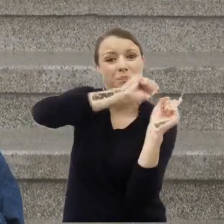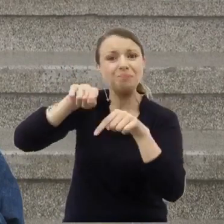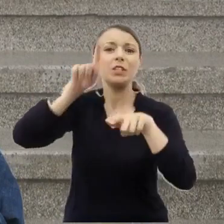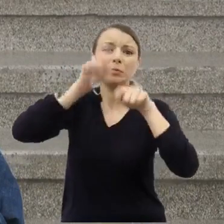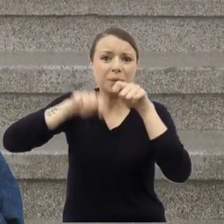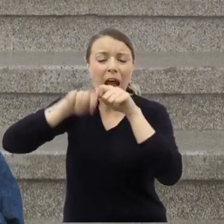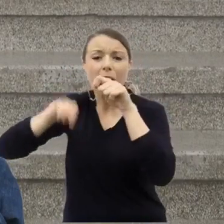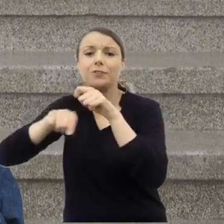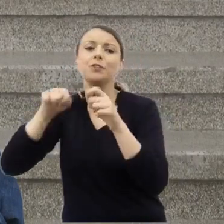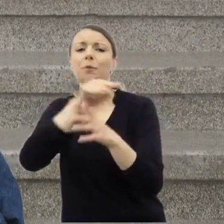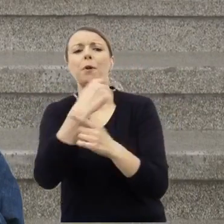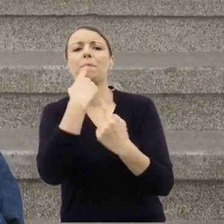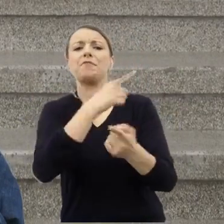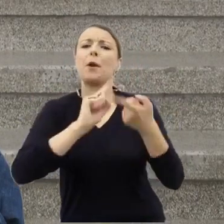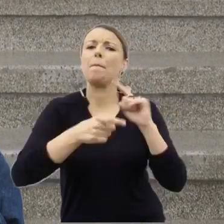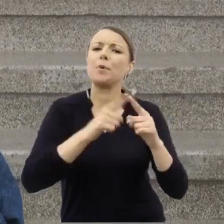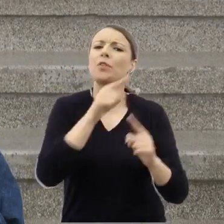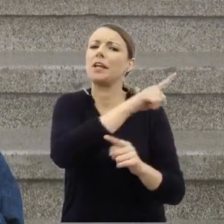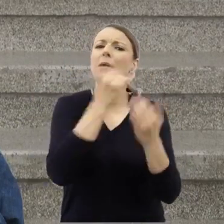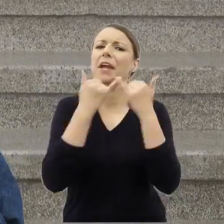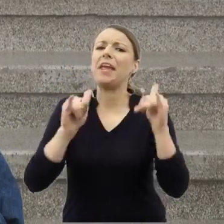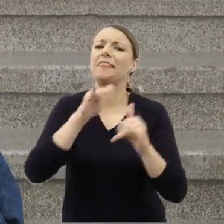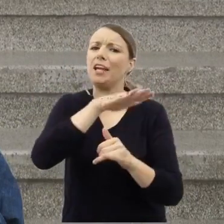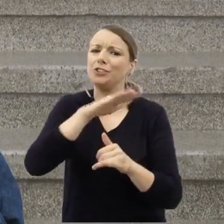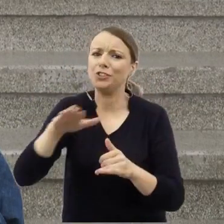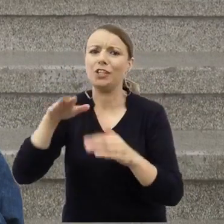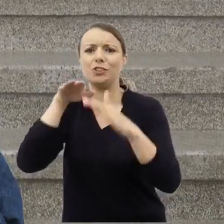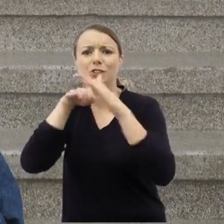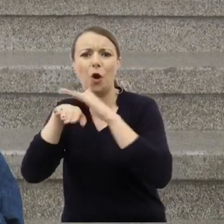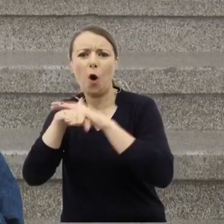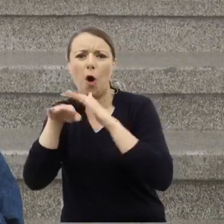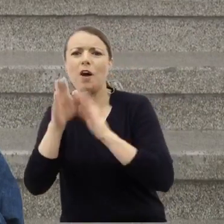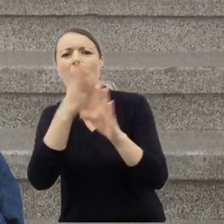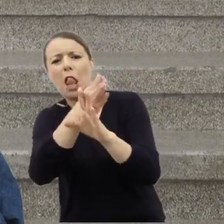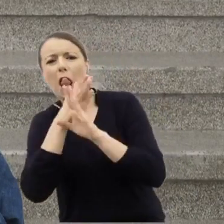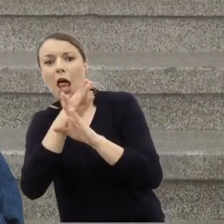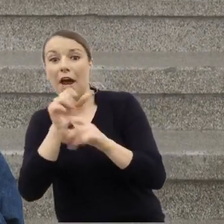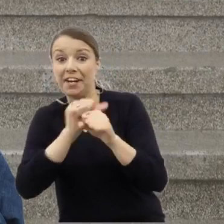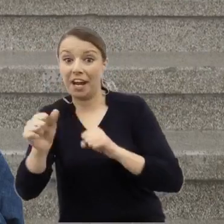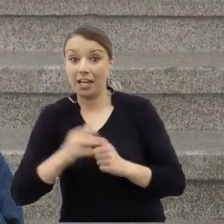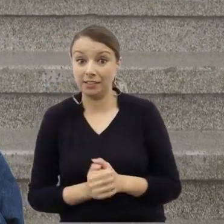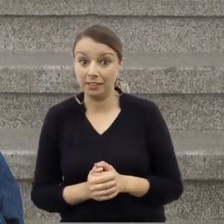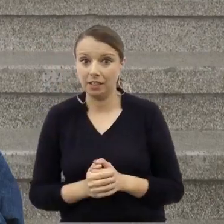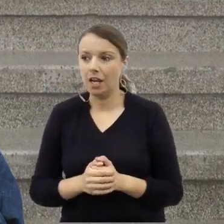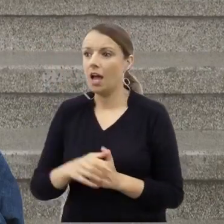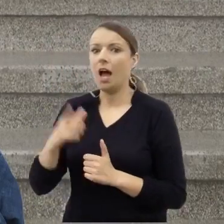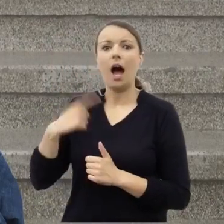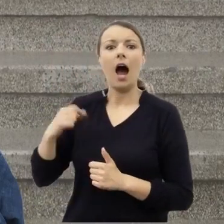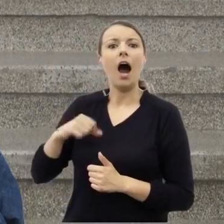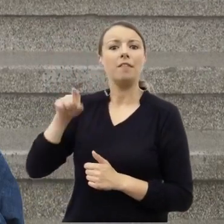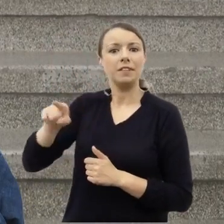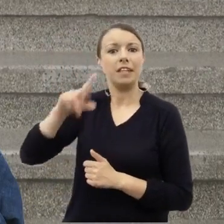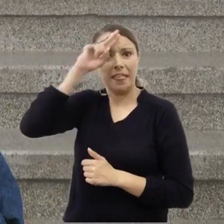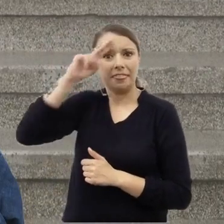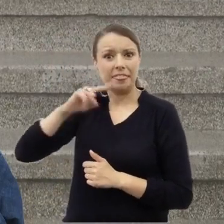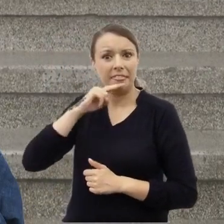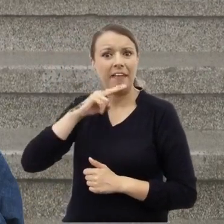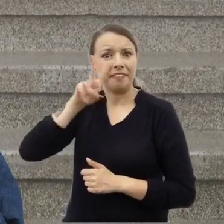znajdować. Przepraszam, czy ojciec Henia i Henio wskazali Planty 7 jako adres? Tak,